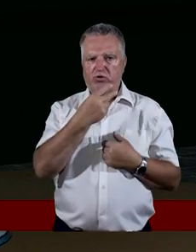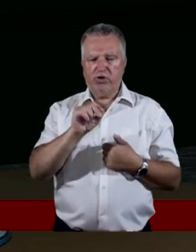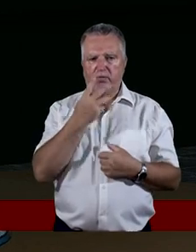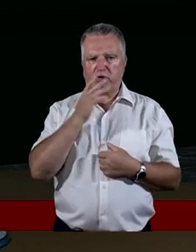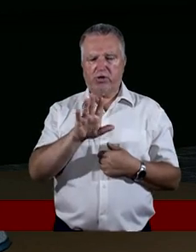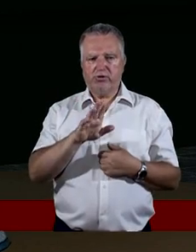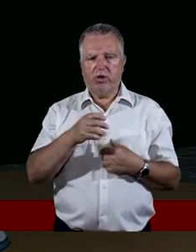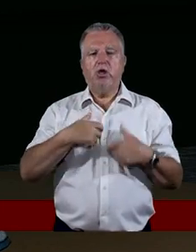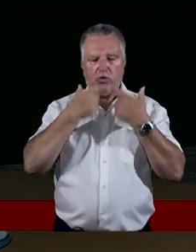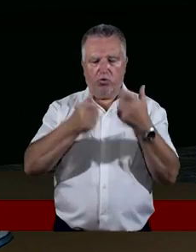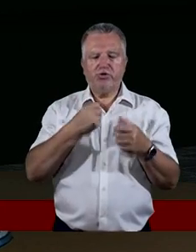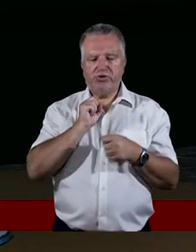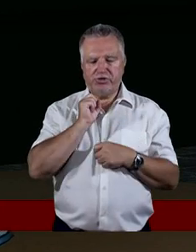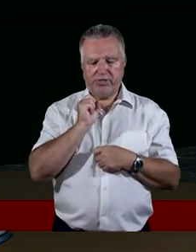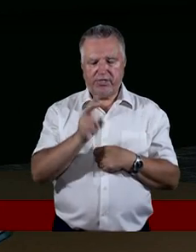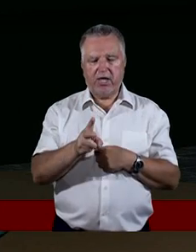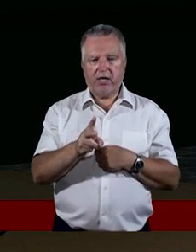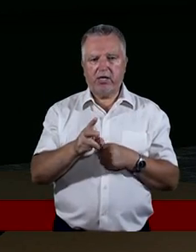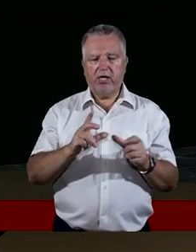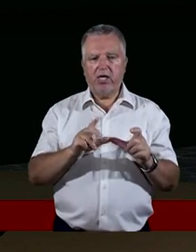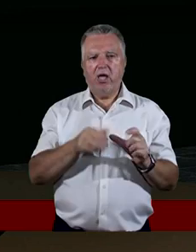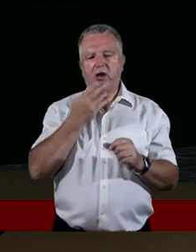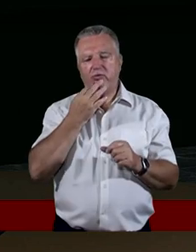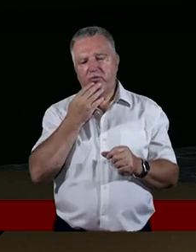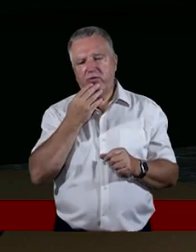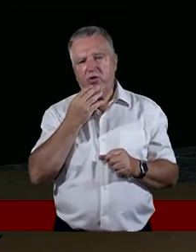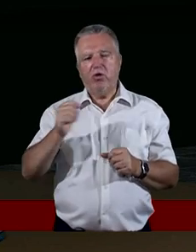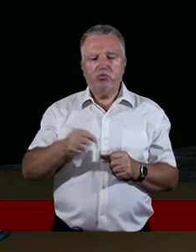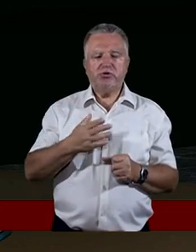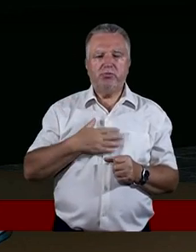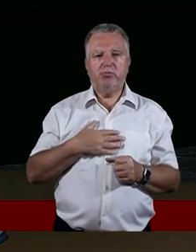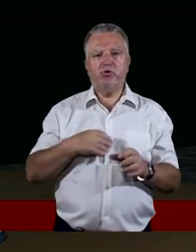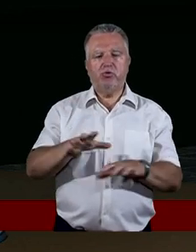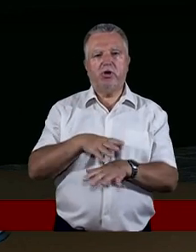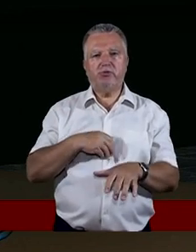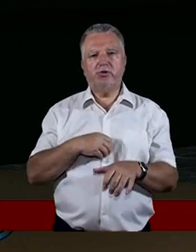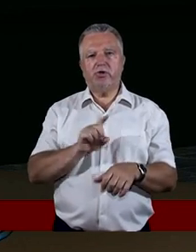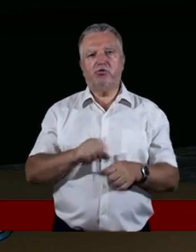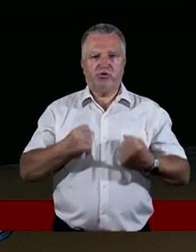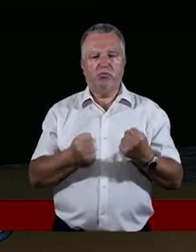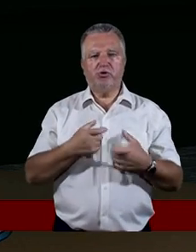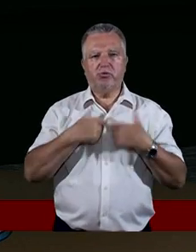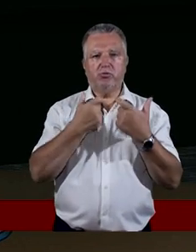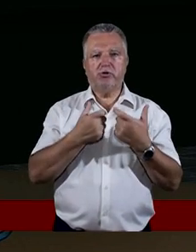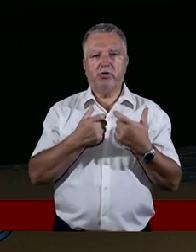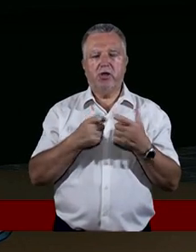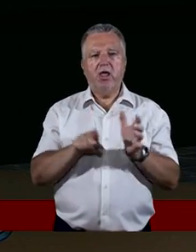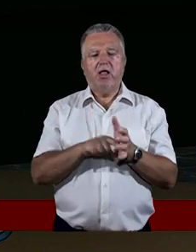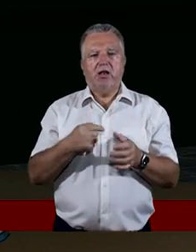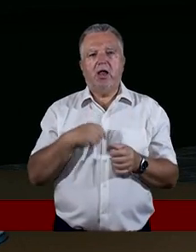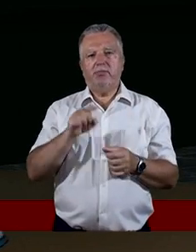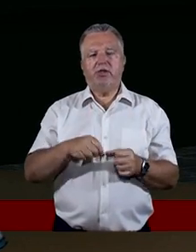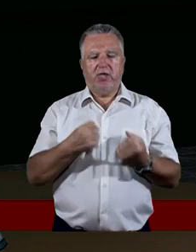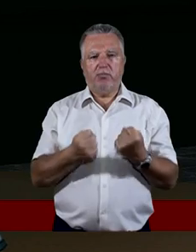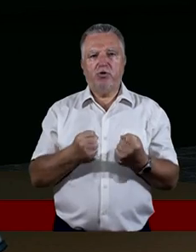I głosić tak i zawsze mówimy, no ale musimy mieć Ducha Świętego z mocą głosić. Dla mnie ta moc jest też